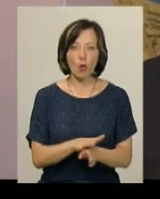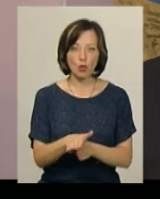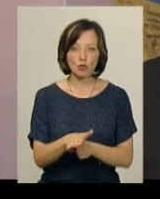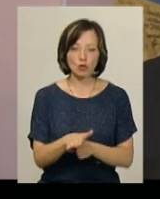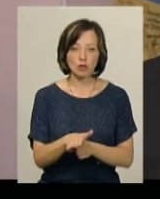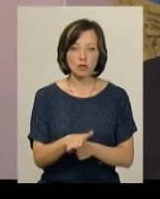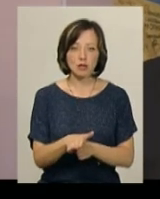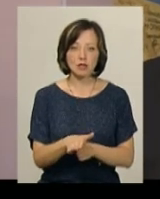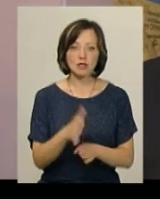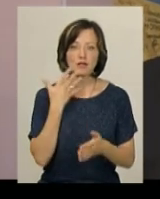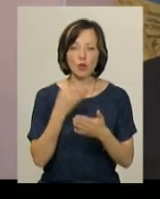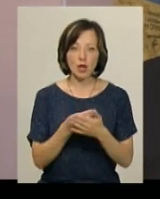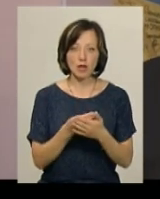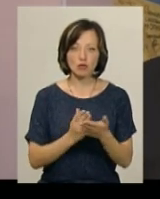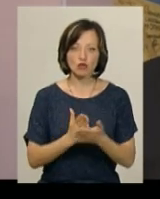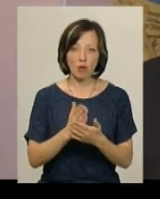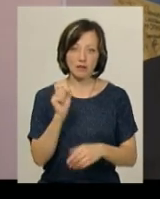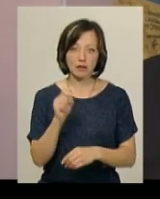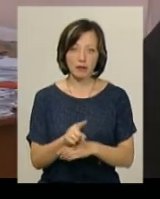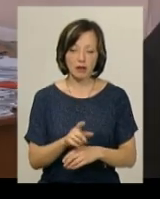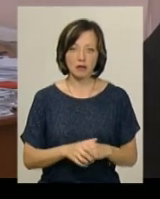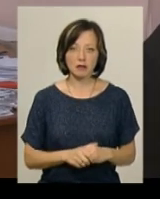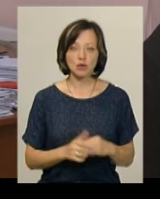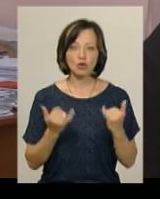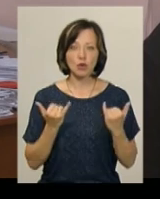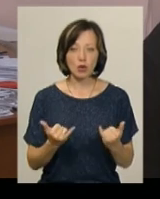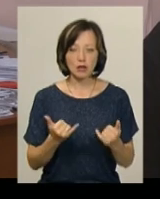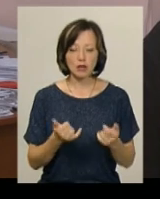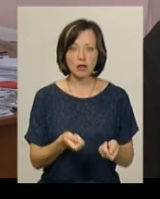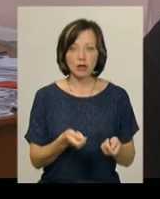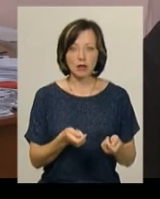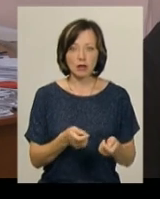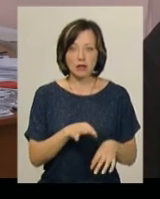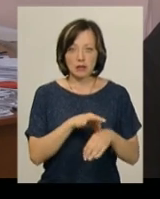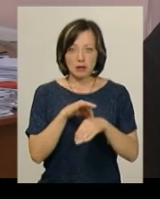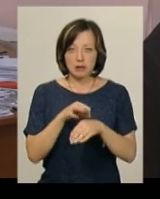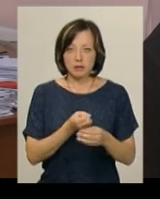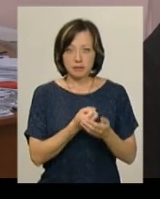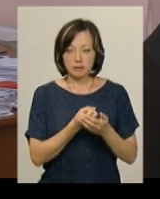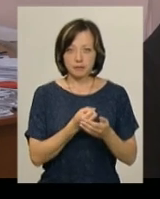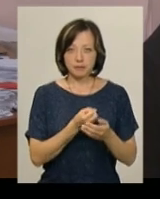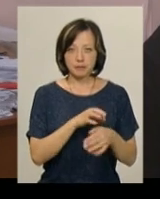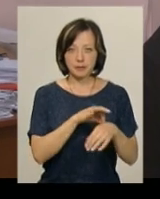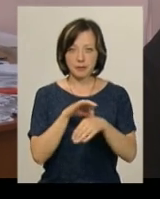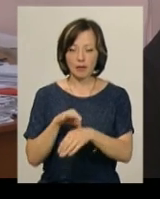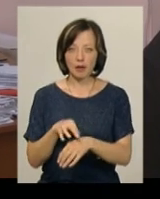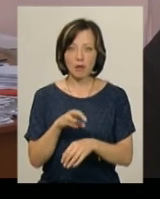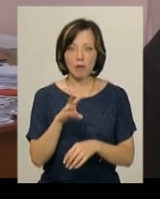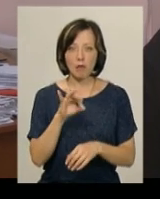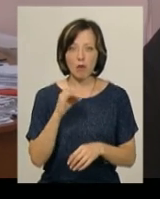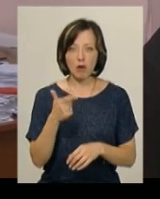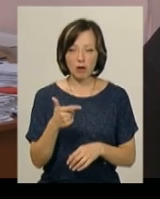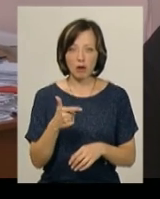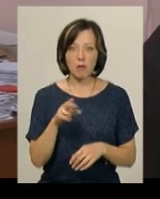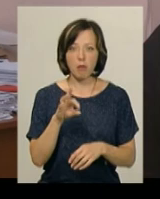військове своє службове завдання. Сьогодні доставлений до моргу Попасної, так як служив він